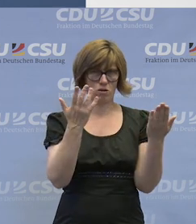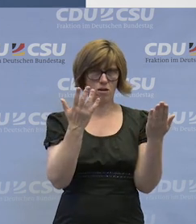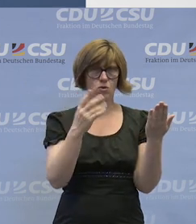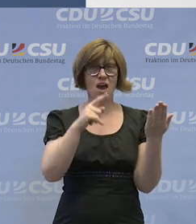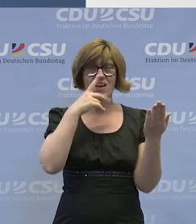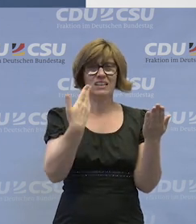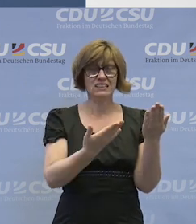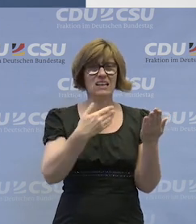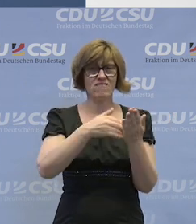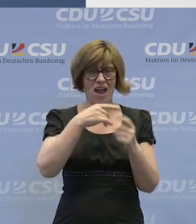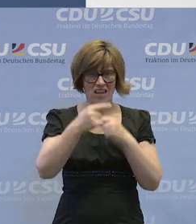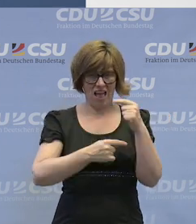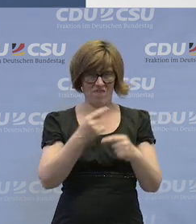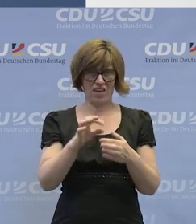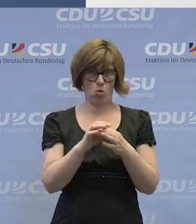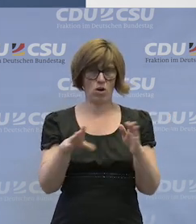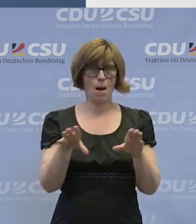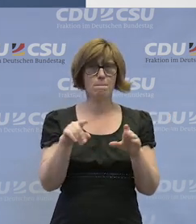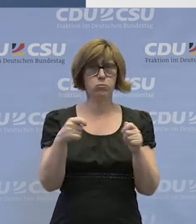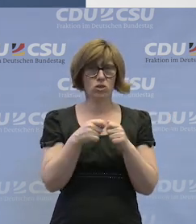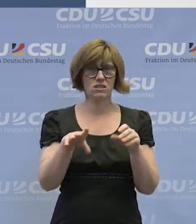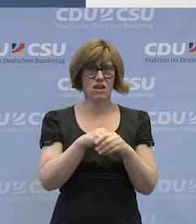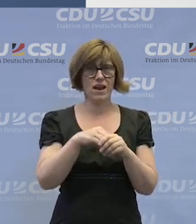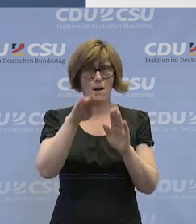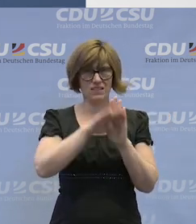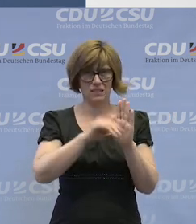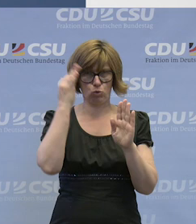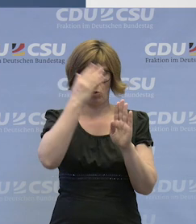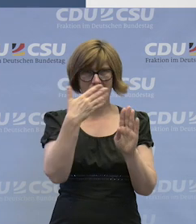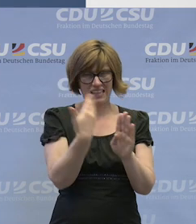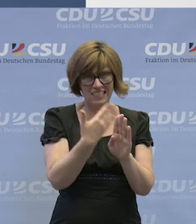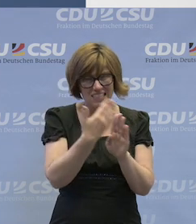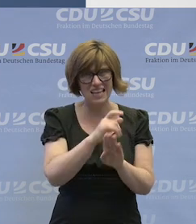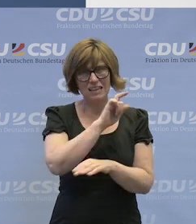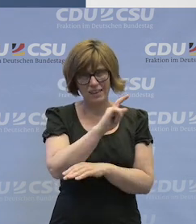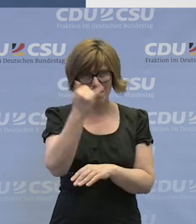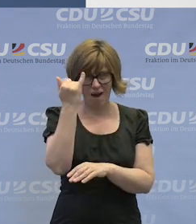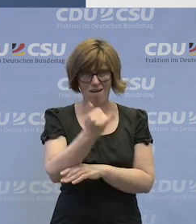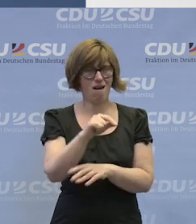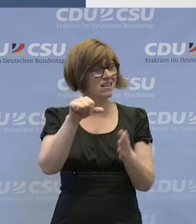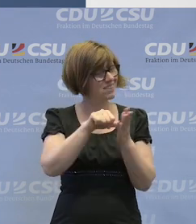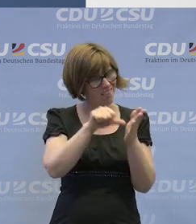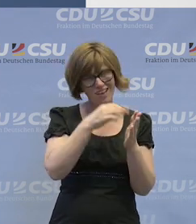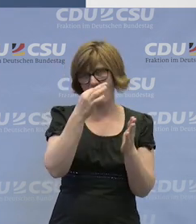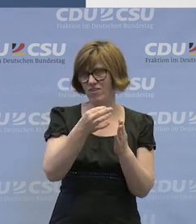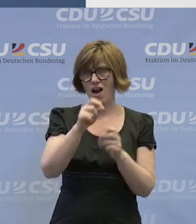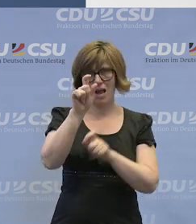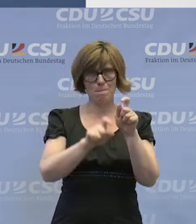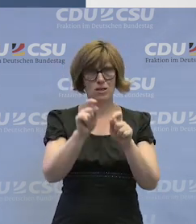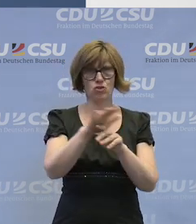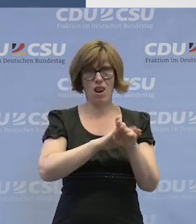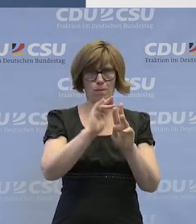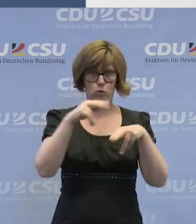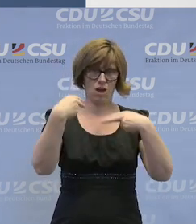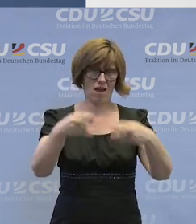Und wenn wir über die Weiterentwicklung des Bundesteilhabegesetzes nachdenken, dann wird das auch eine zentrale Frage sein, die wir den Menschen in unserem